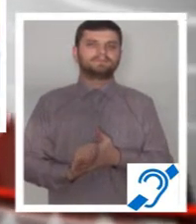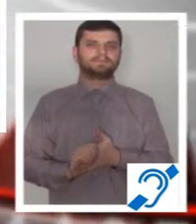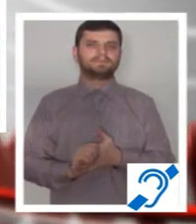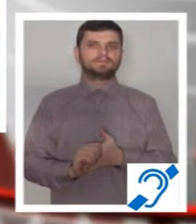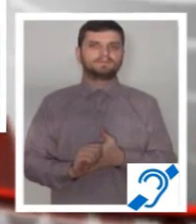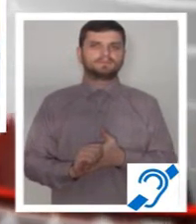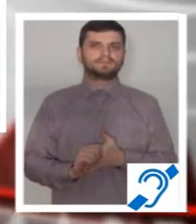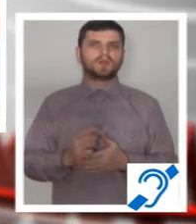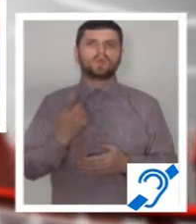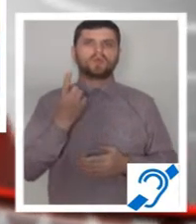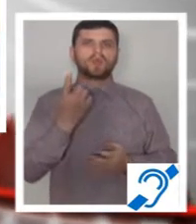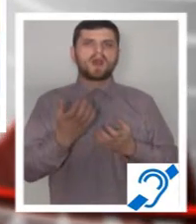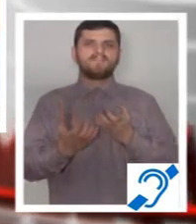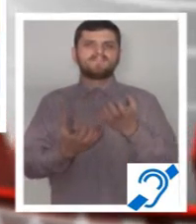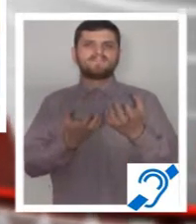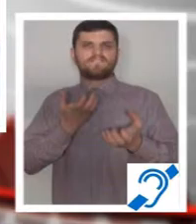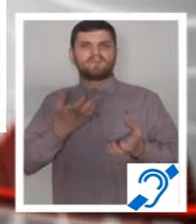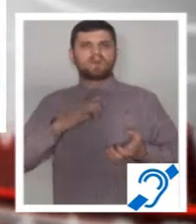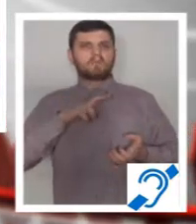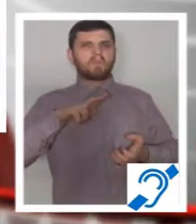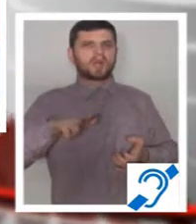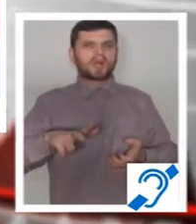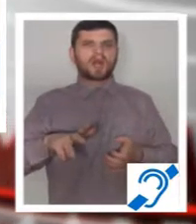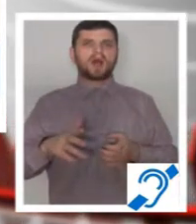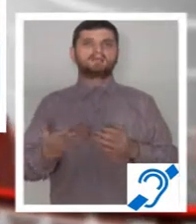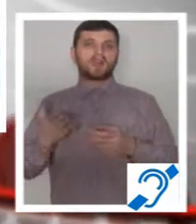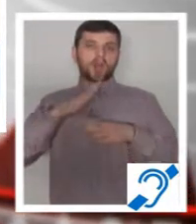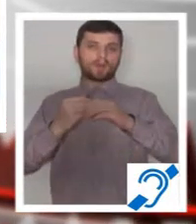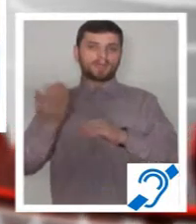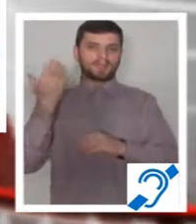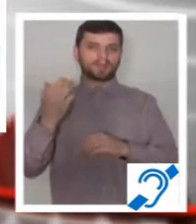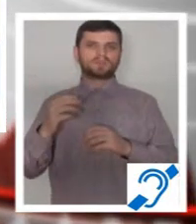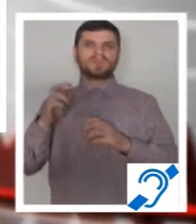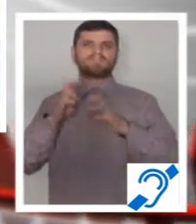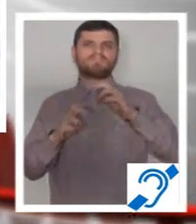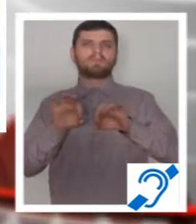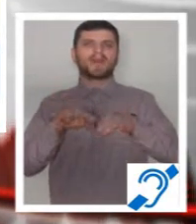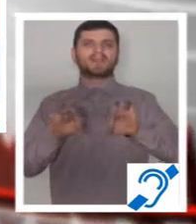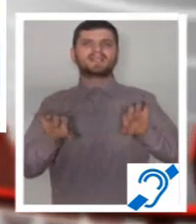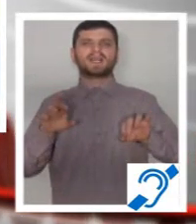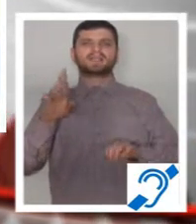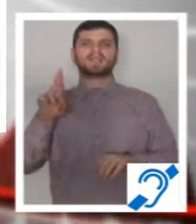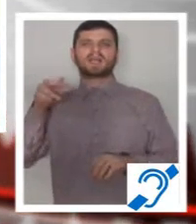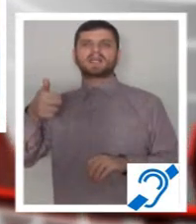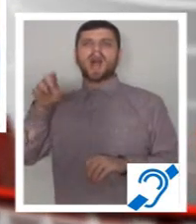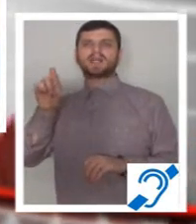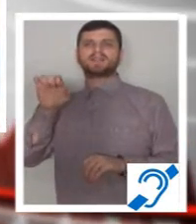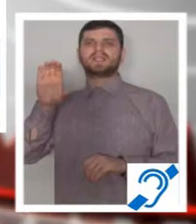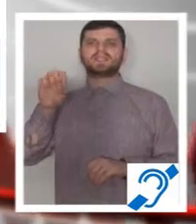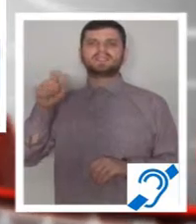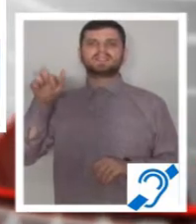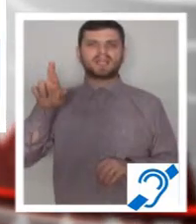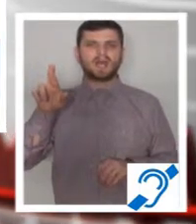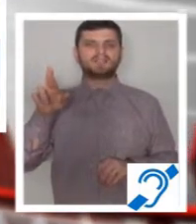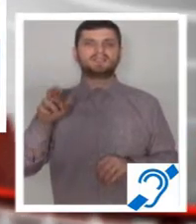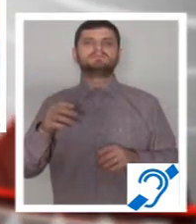Un incendiu de proporție a mistuit noaptea trecută societatea comercială Radicstar. Fabrica de mezeluri a ars din temelii, deși